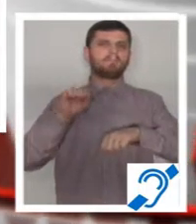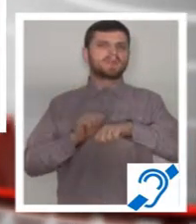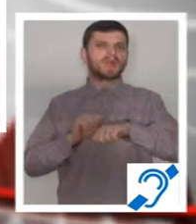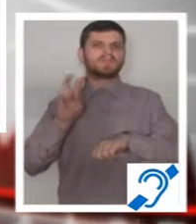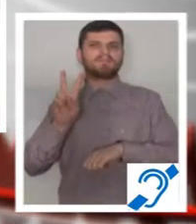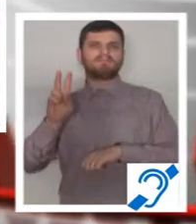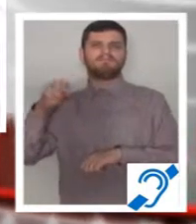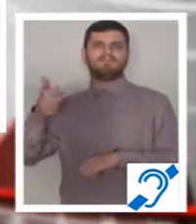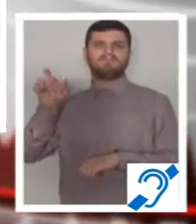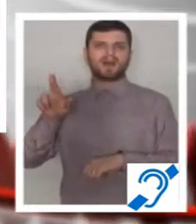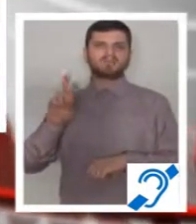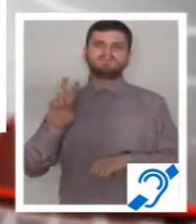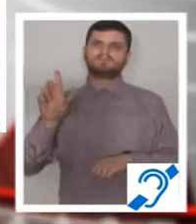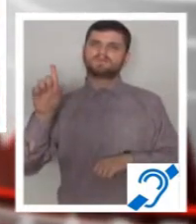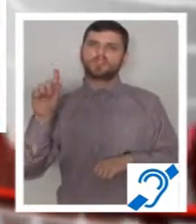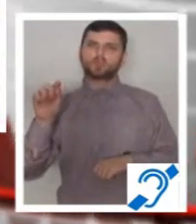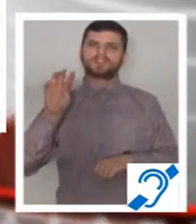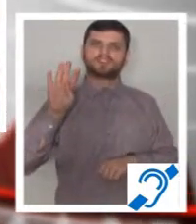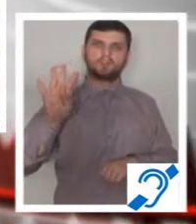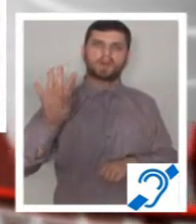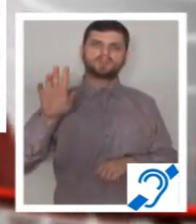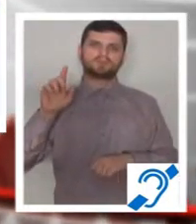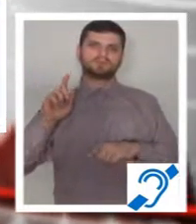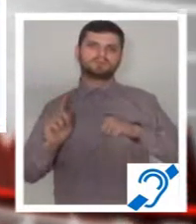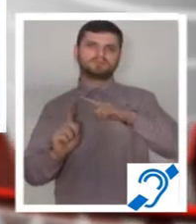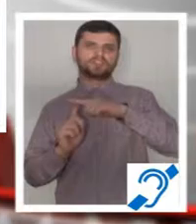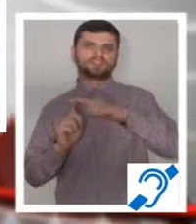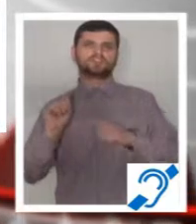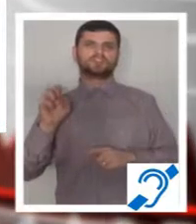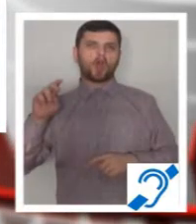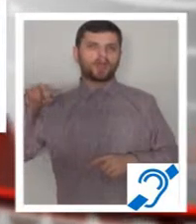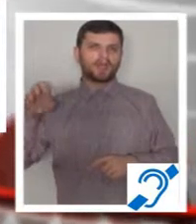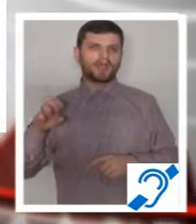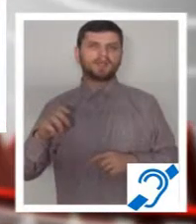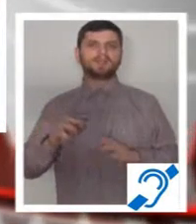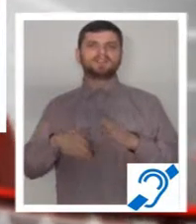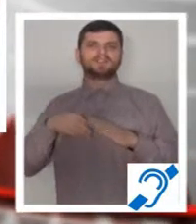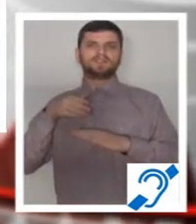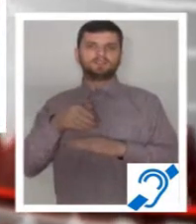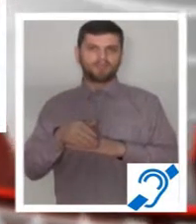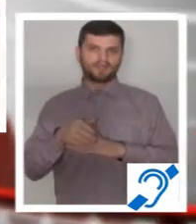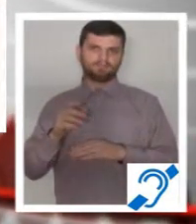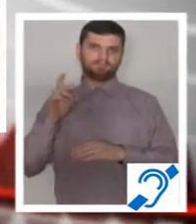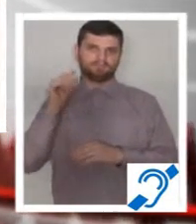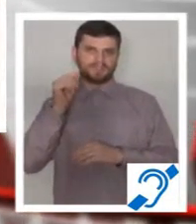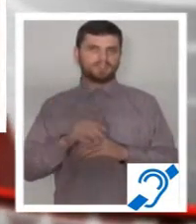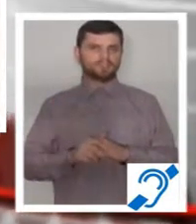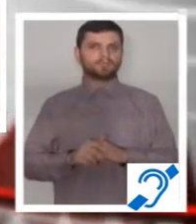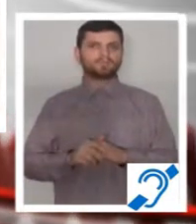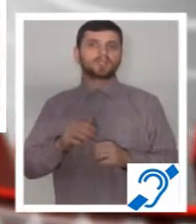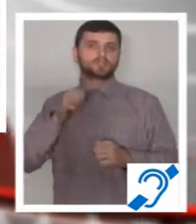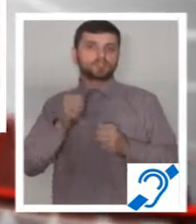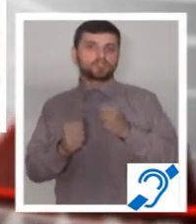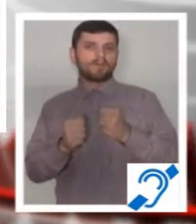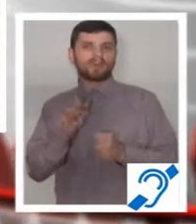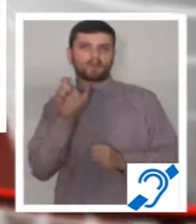24 de tone, s-a răsturnat la puțin timp după ce a plecat din Câmpulung spre Văleni, Prahova. Șoferul, un tânăr de 25